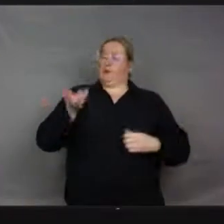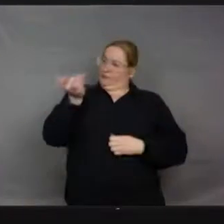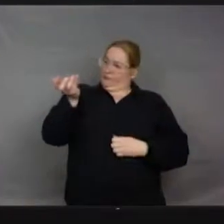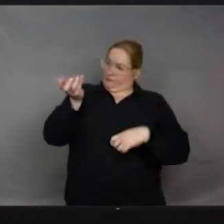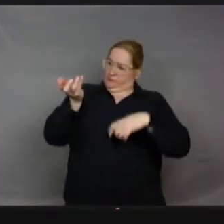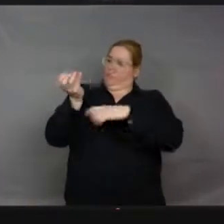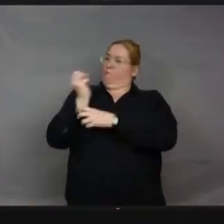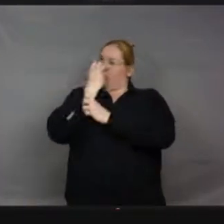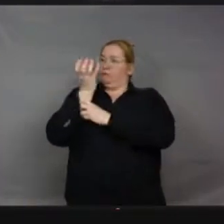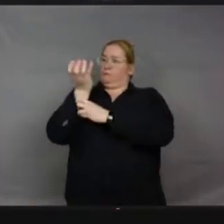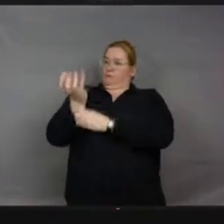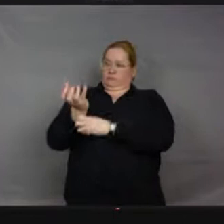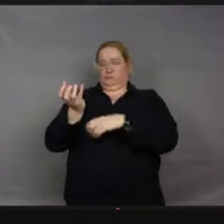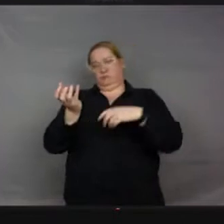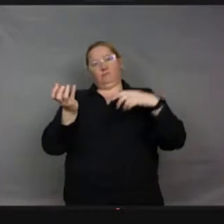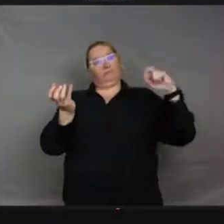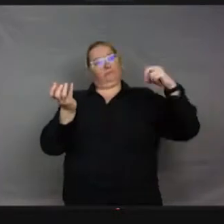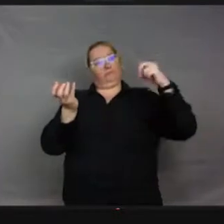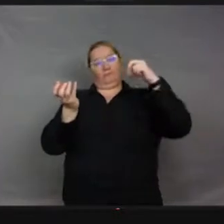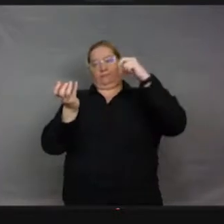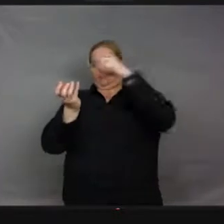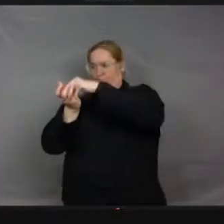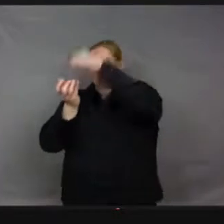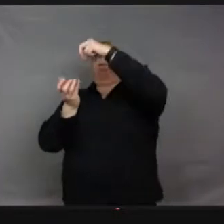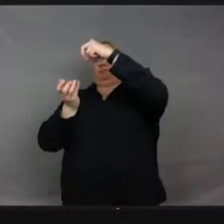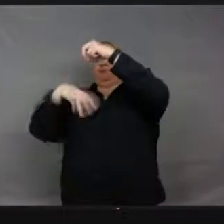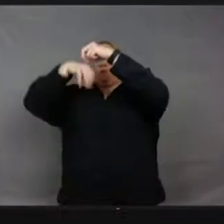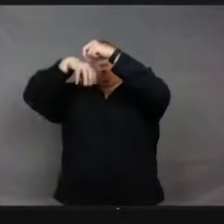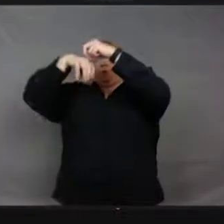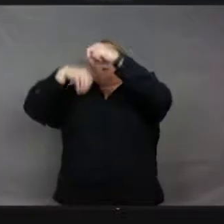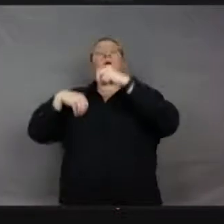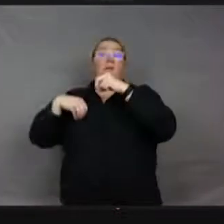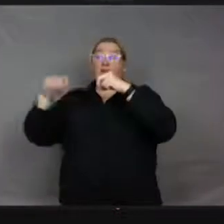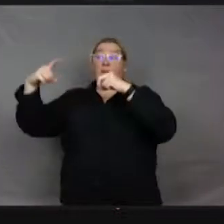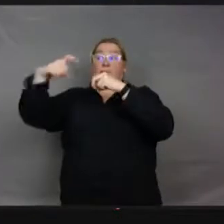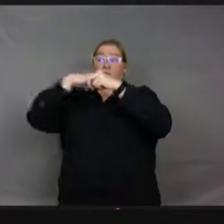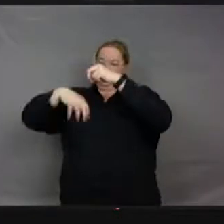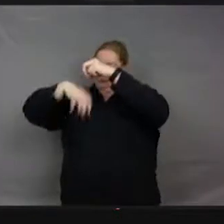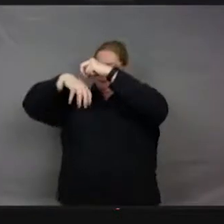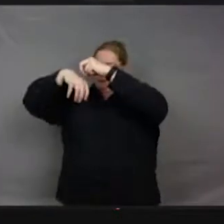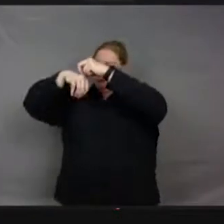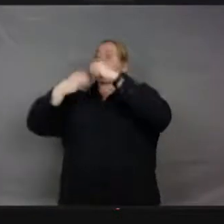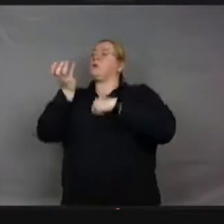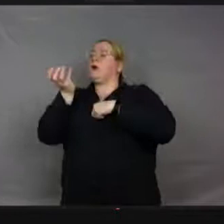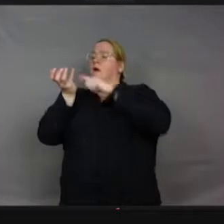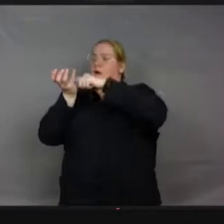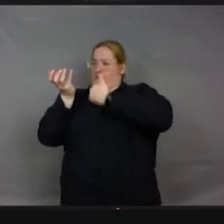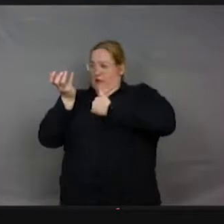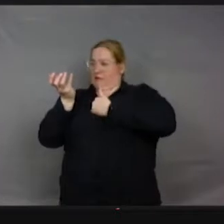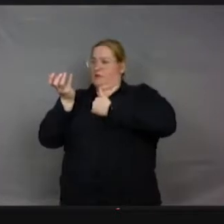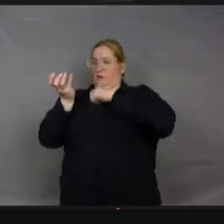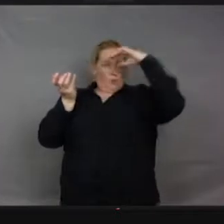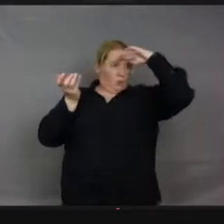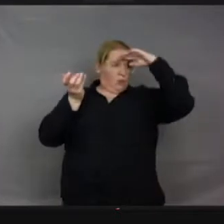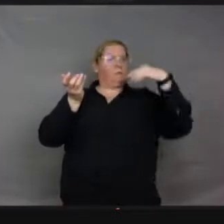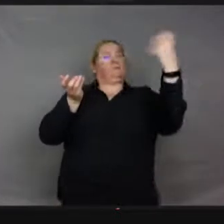transporter, on va dire, l'équivalent d'espermatozoïdes d'une fleur mâle à une fleur femelle d'une autre plante ailleurs. Et